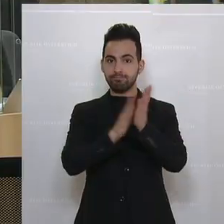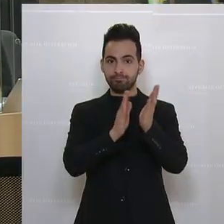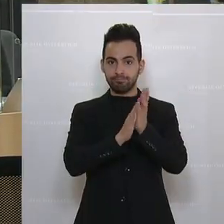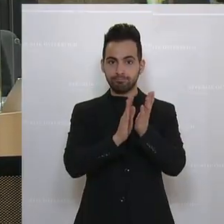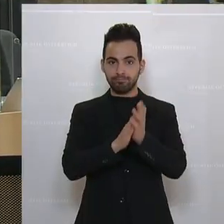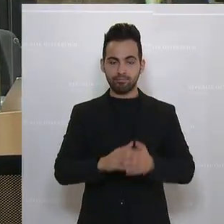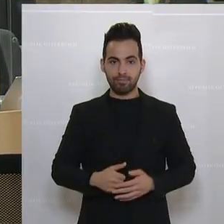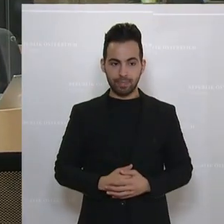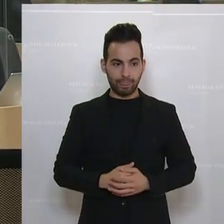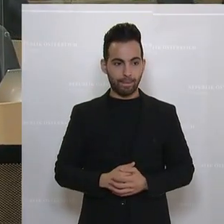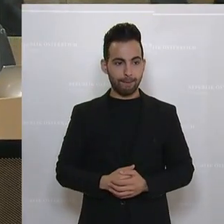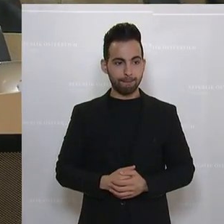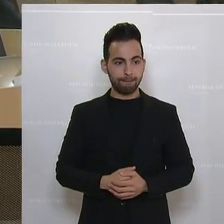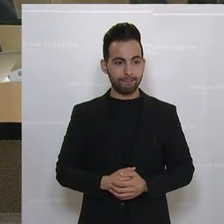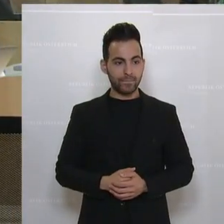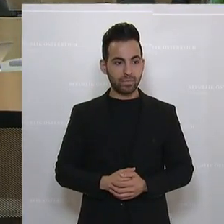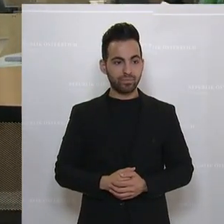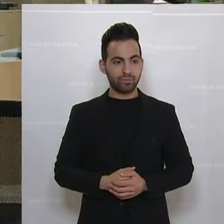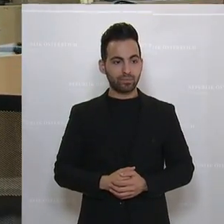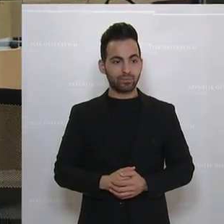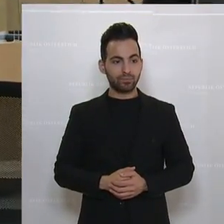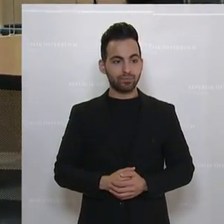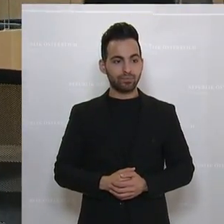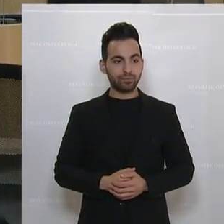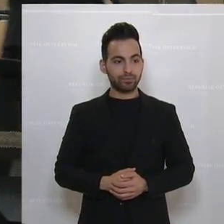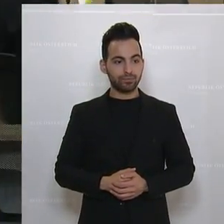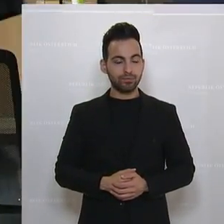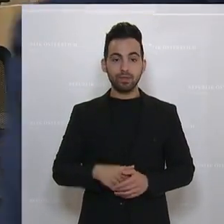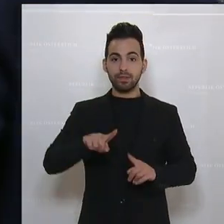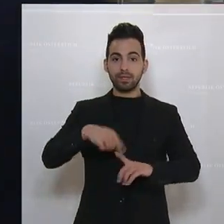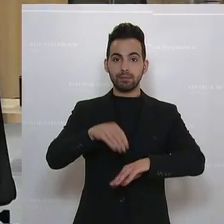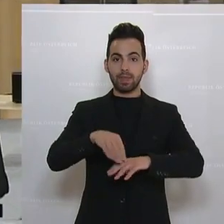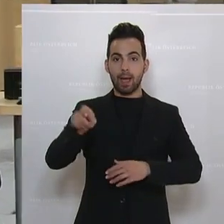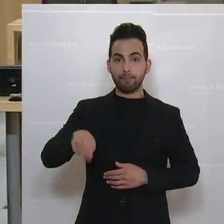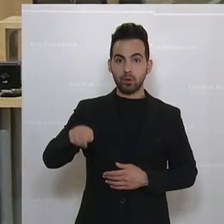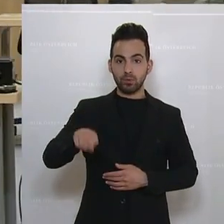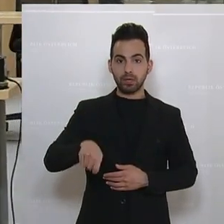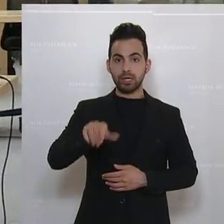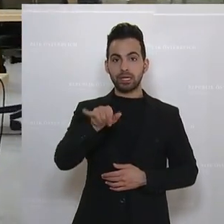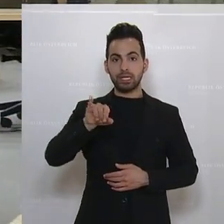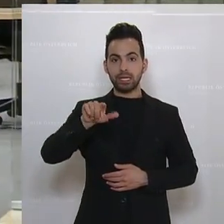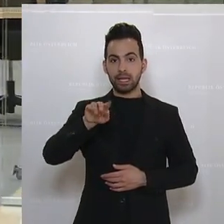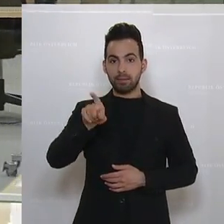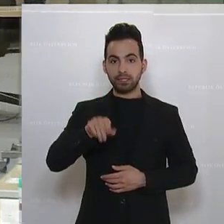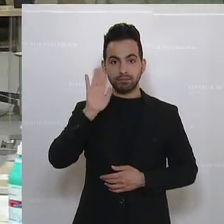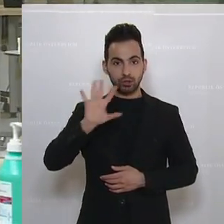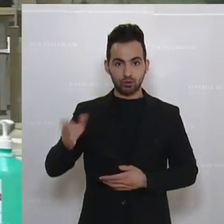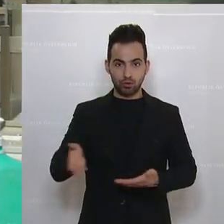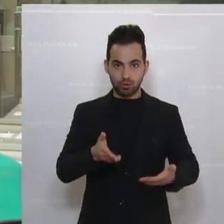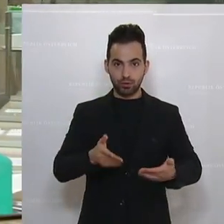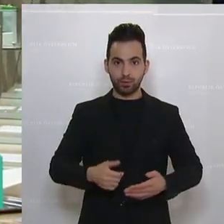Meint Ernst Gödel von der ÖVP. Die EU braucht ein krisenfestes Migrationssystem. Denn einige wenige Staaten in der EU würden